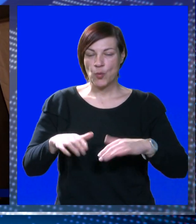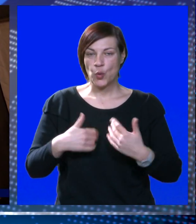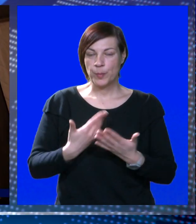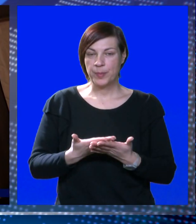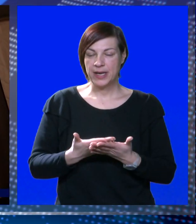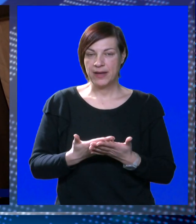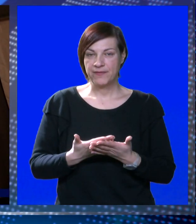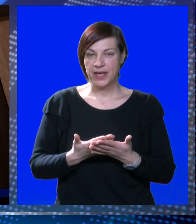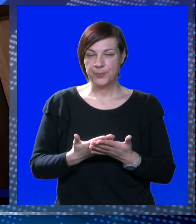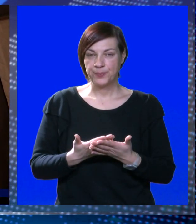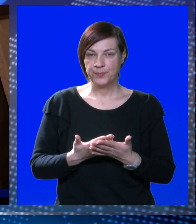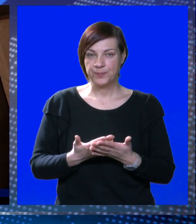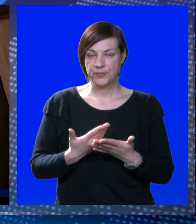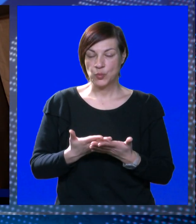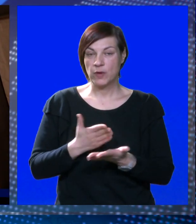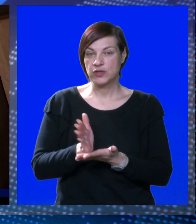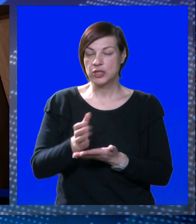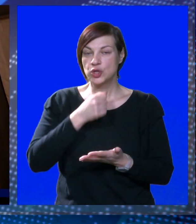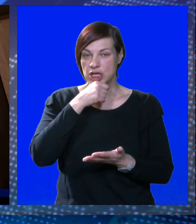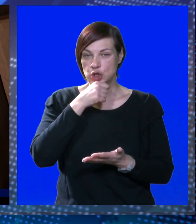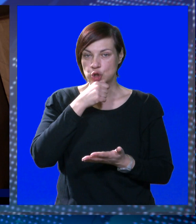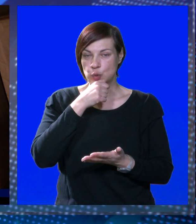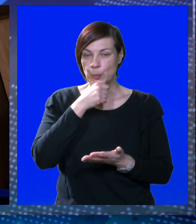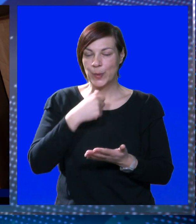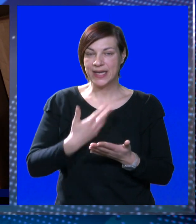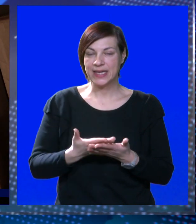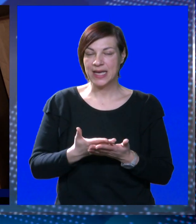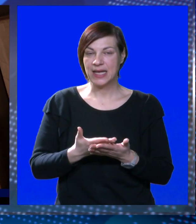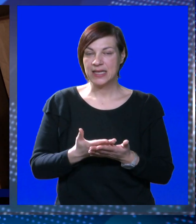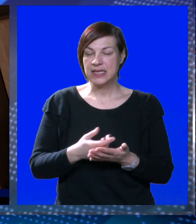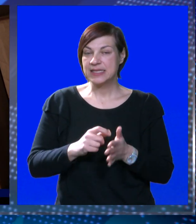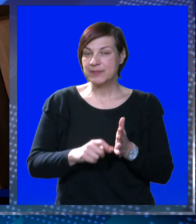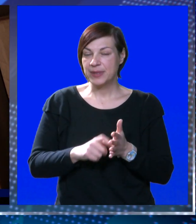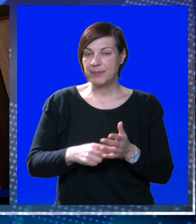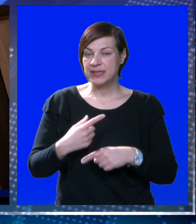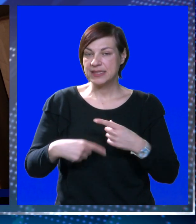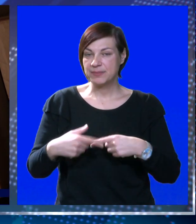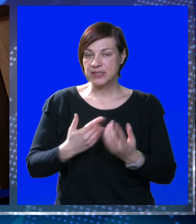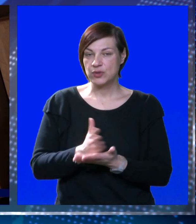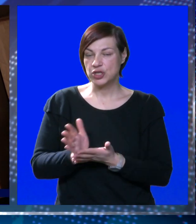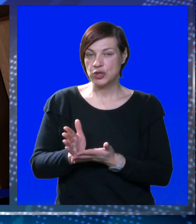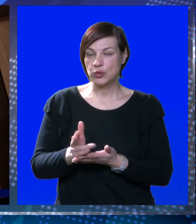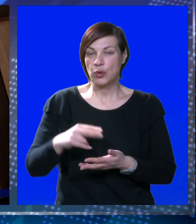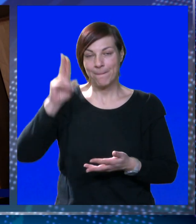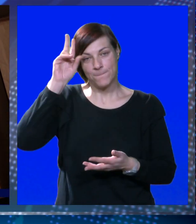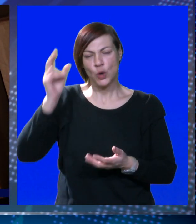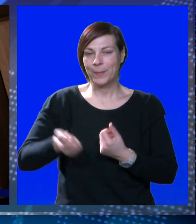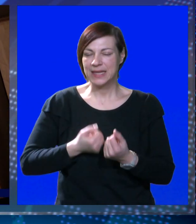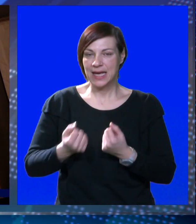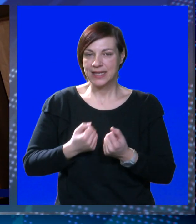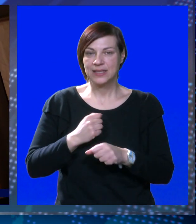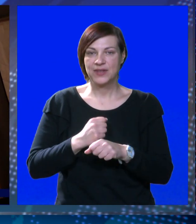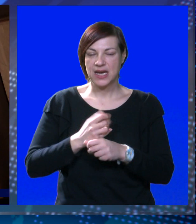samouprave, u ovom slučaju Županija, sa pripadnicima žurnih službi mogu biti vrlo proaktivni.